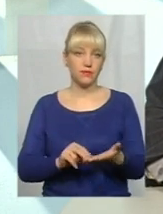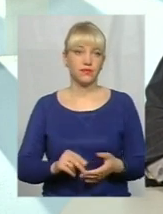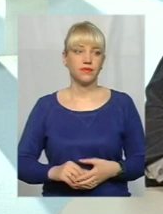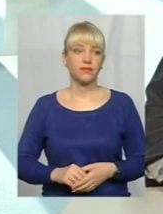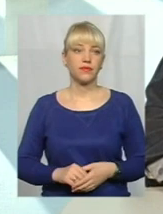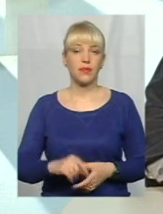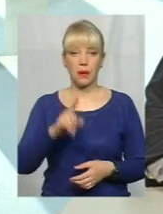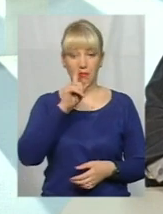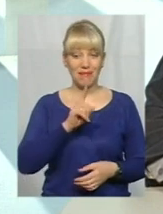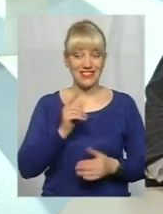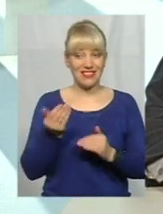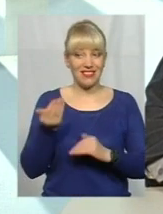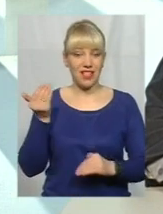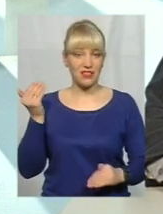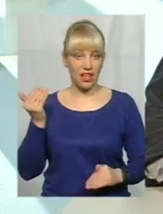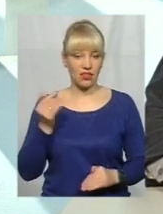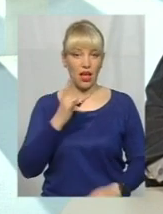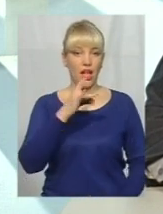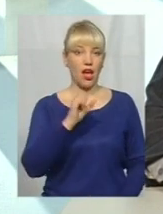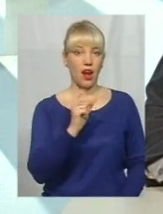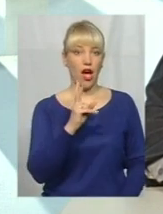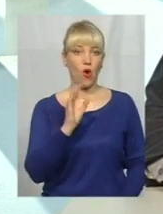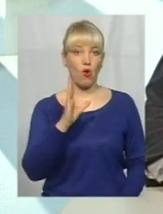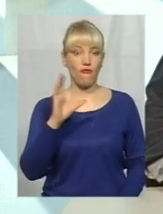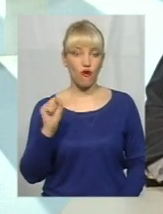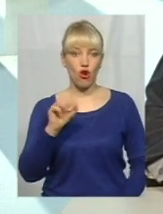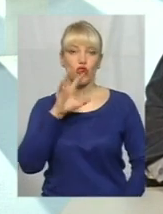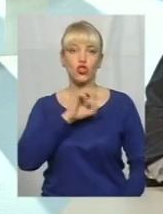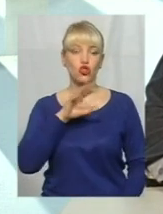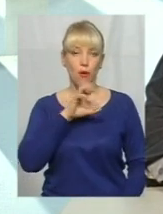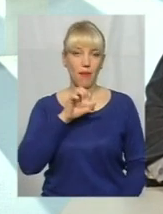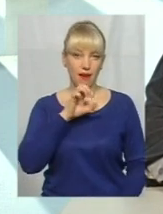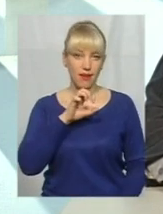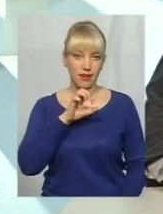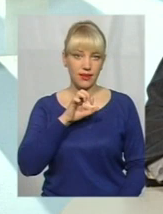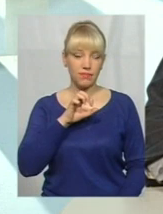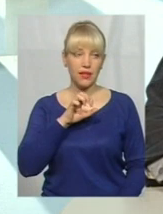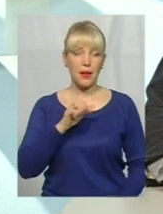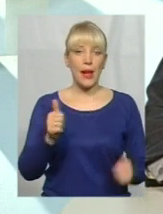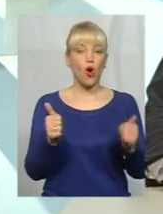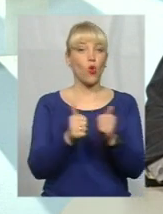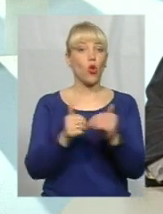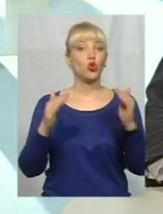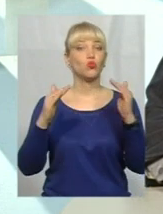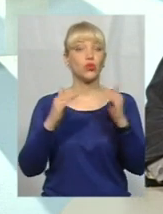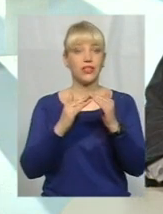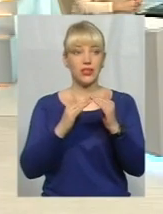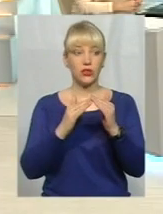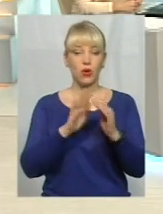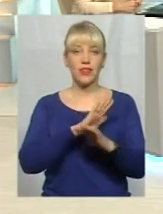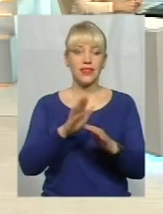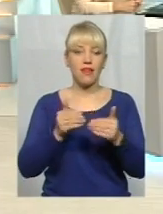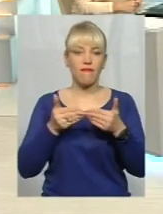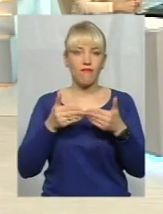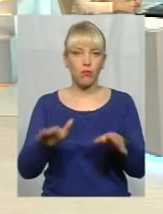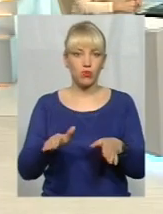місяць назад в мікрорайоні Ракова собака коло будинку не випускала мешканців